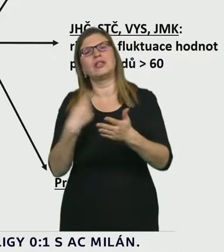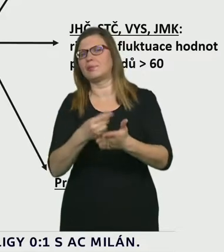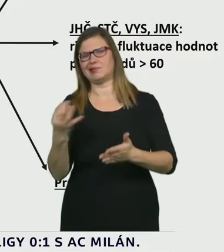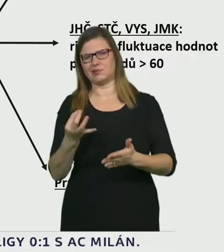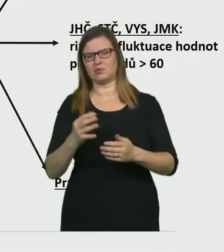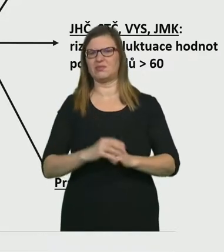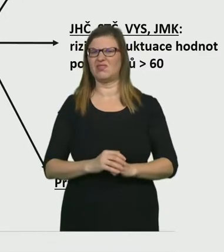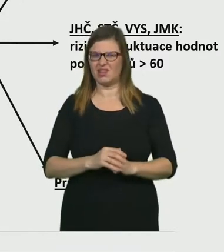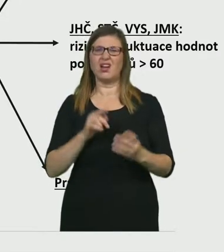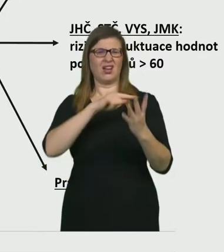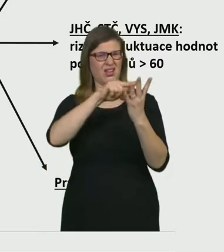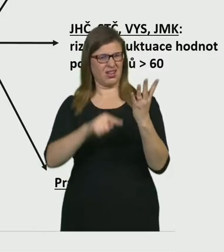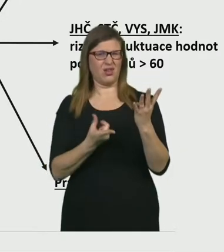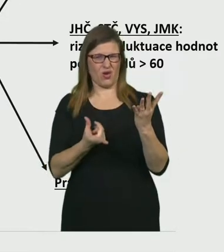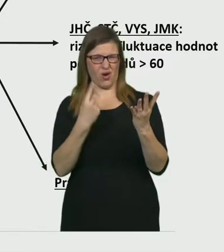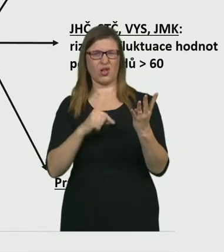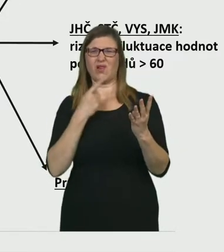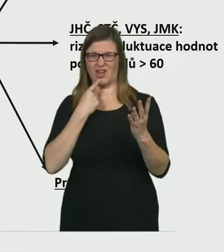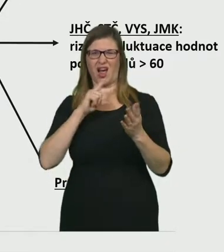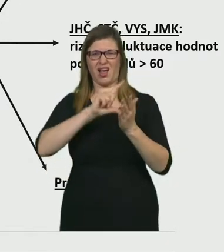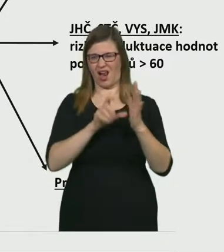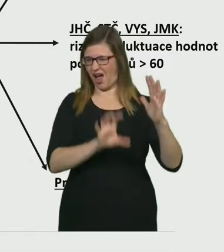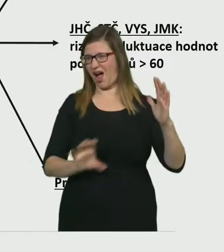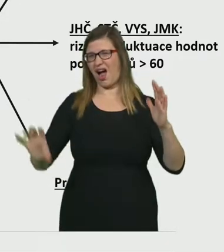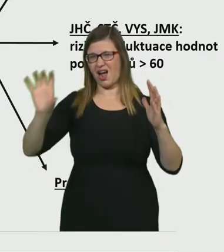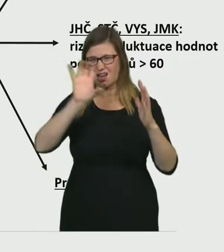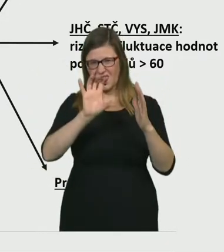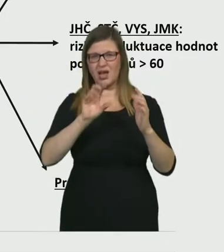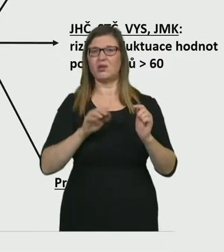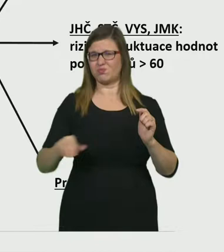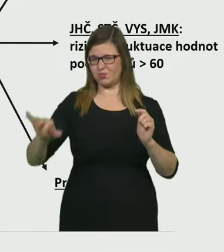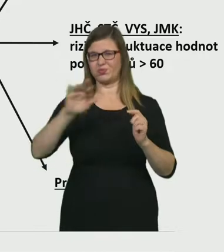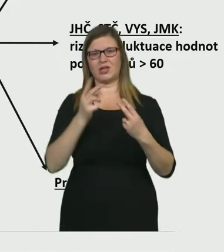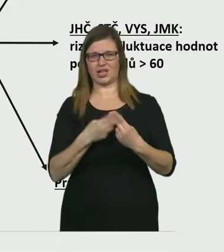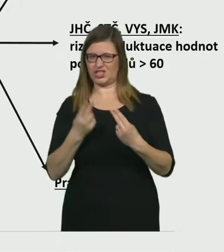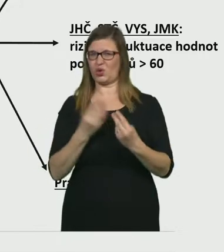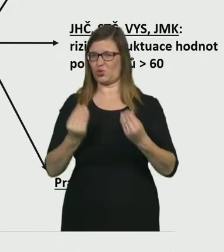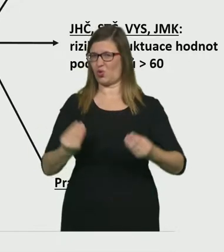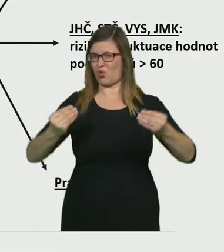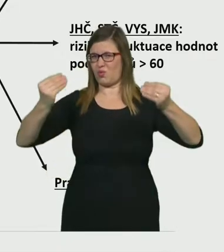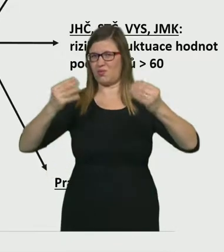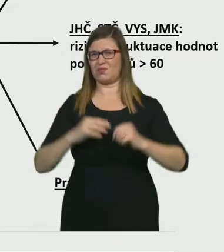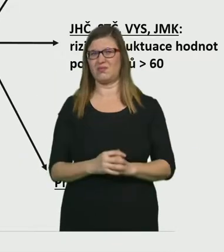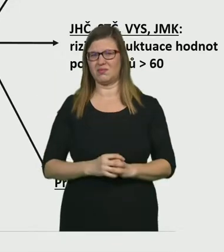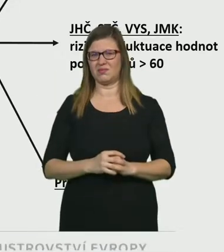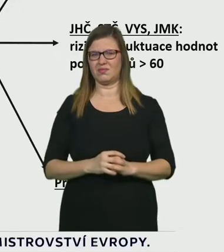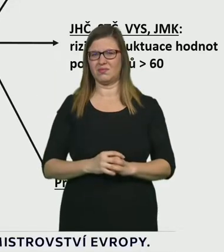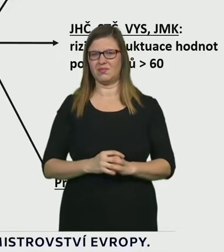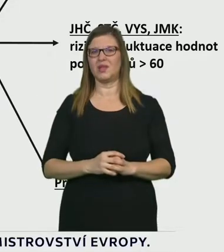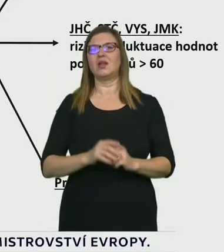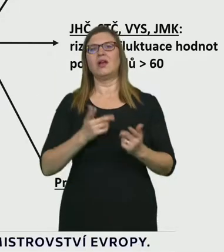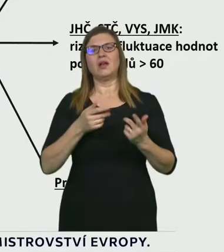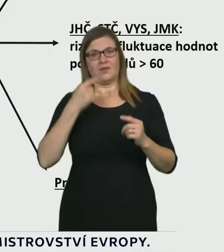Ve velké množství krajů dochází k nárůstu toho rizika. Obrázek tím pádem poměrně velmi